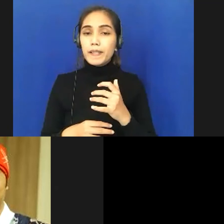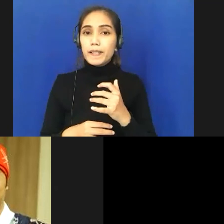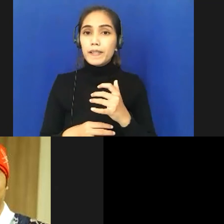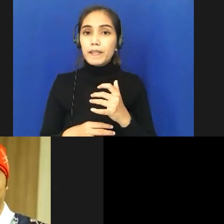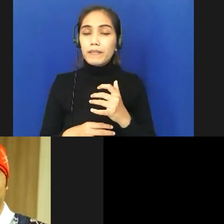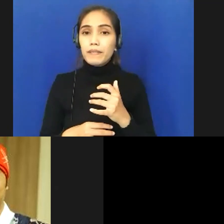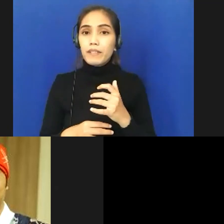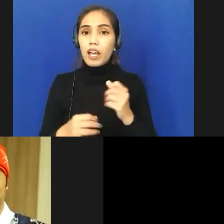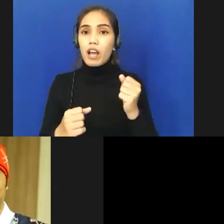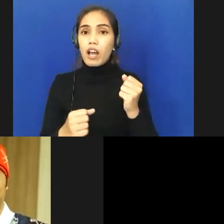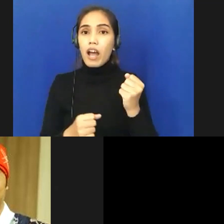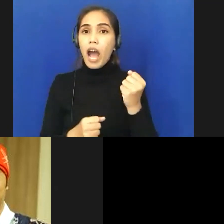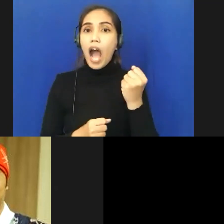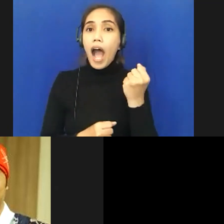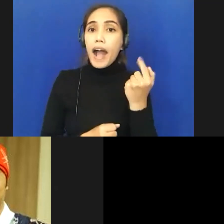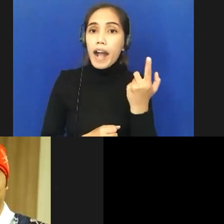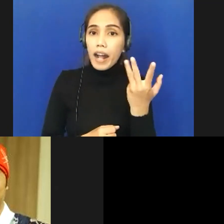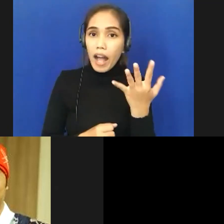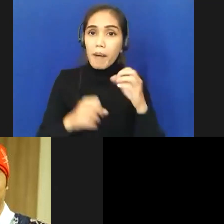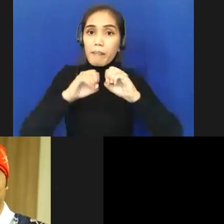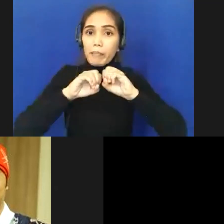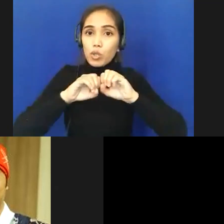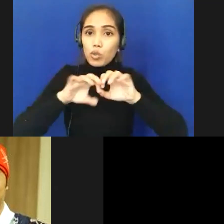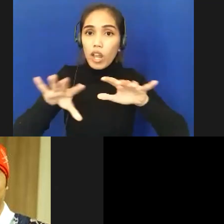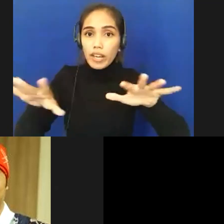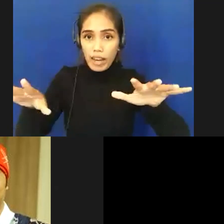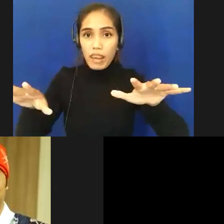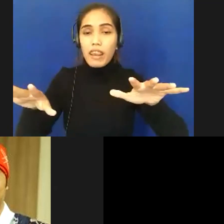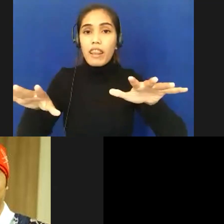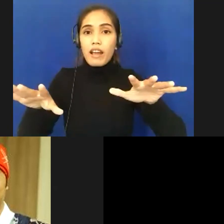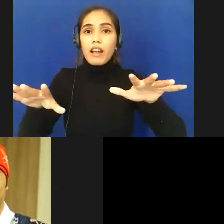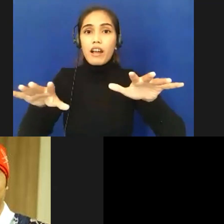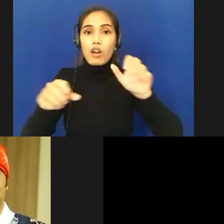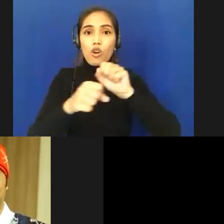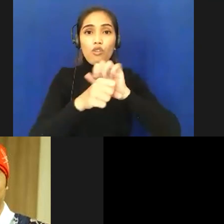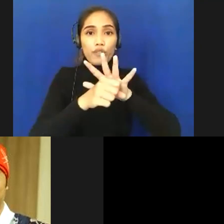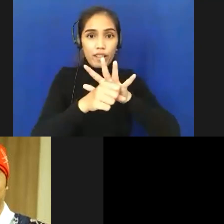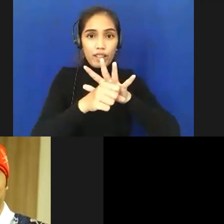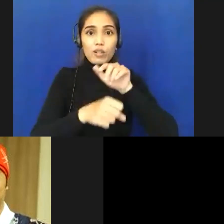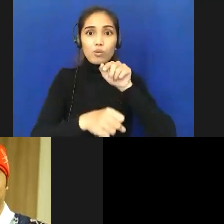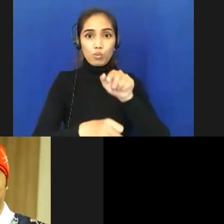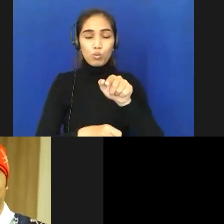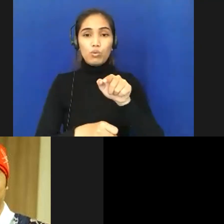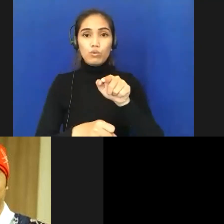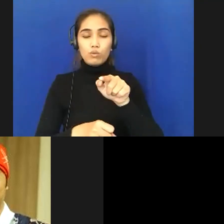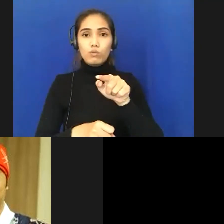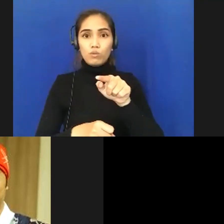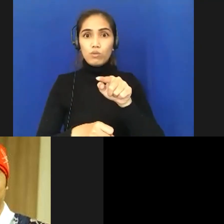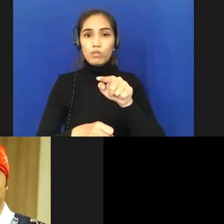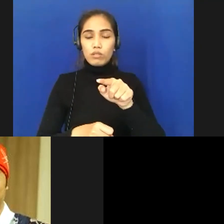angka penularan ini kasus COVID-19 ini kalau mau dilihat memang sudah sangat